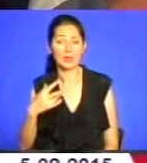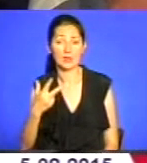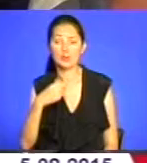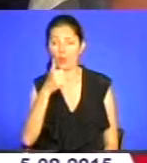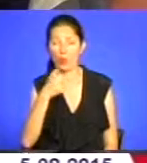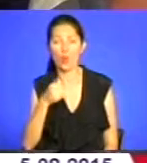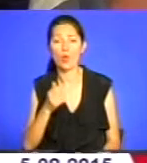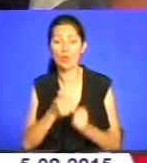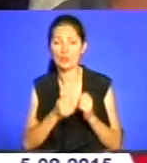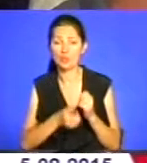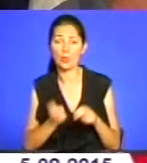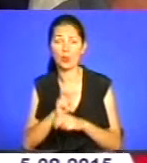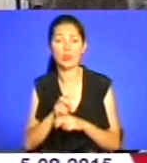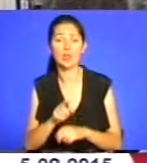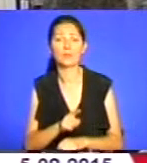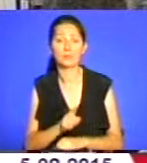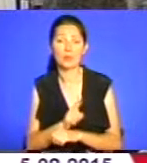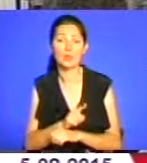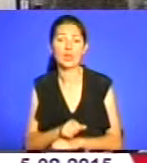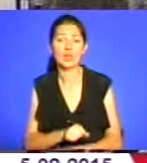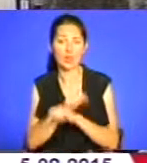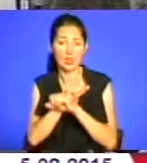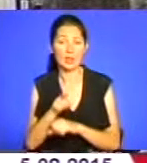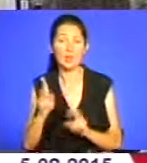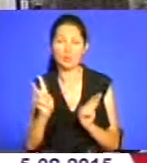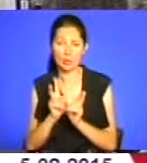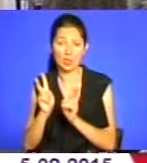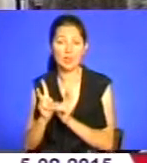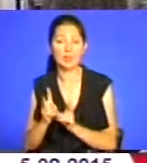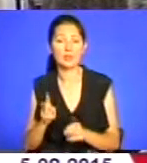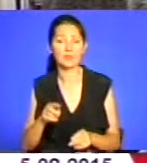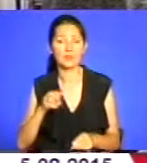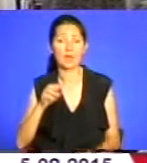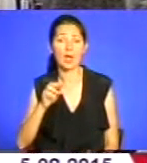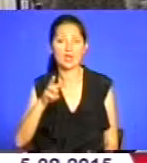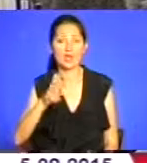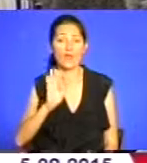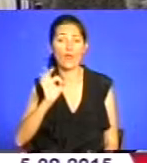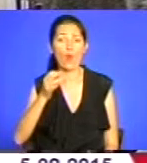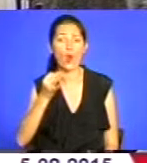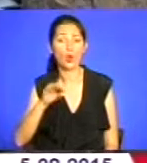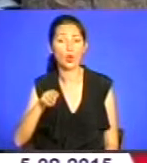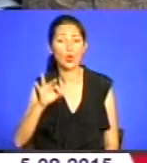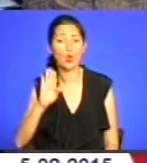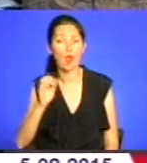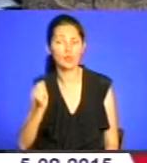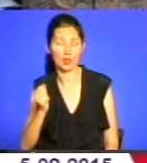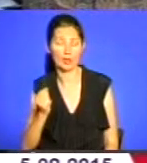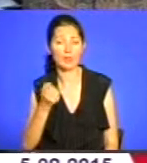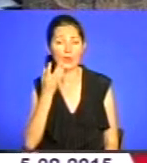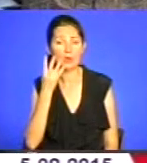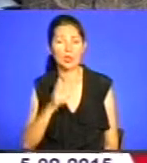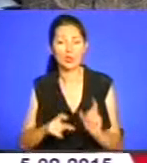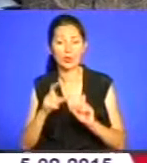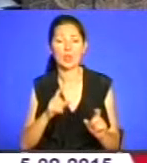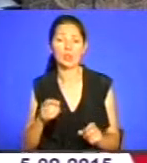нашої батьківщини. Але потрібно. Автор книжки Неоніла Крем'янчанка, краєзнавець, член Національної спілки журналістів